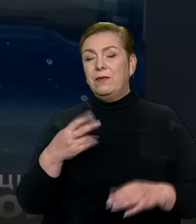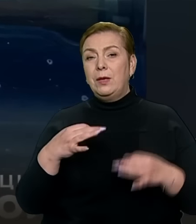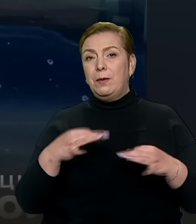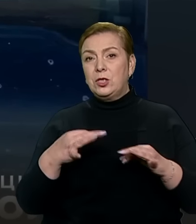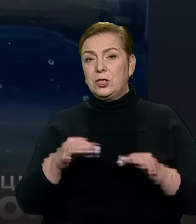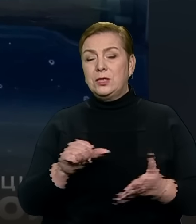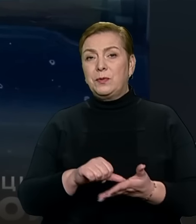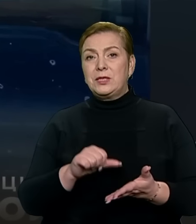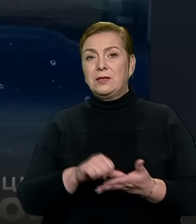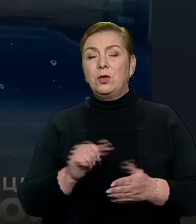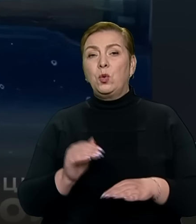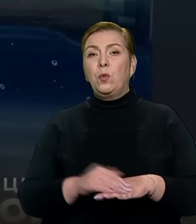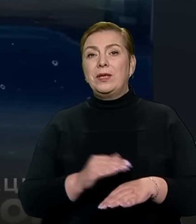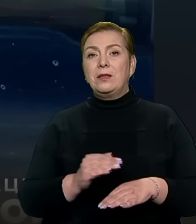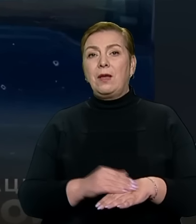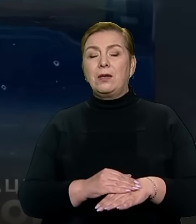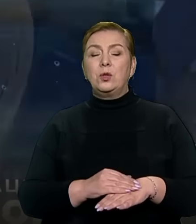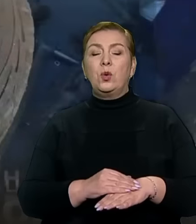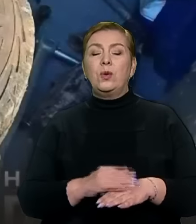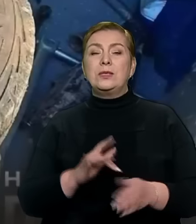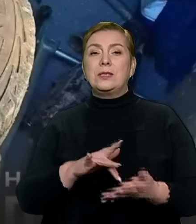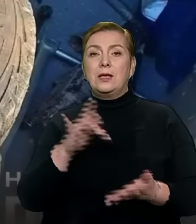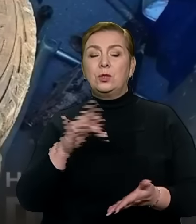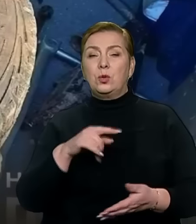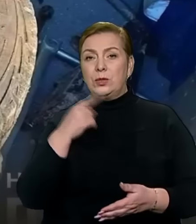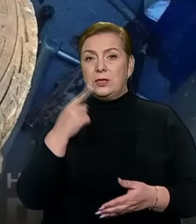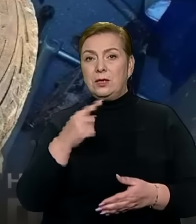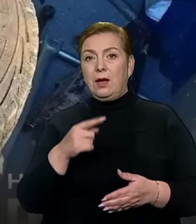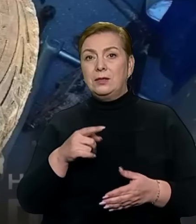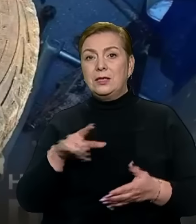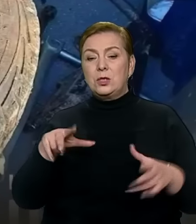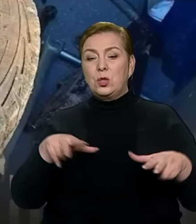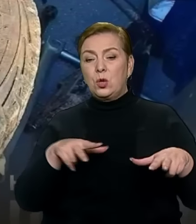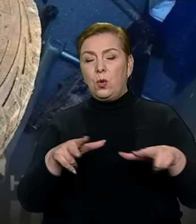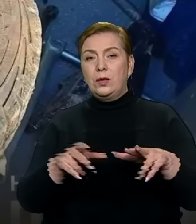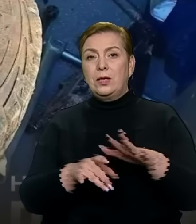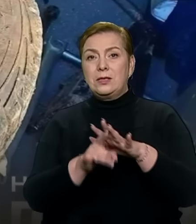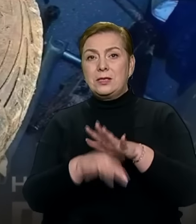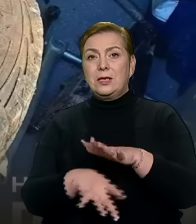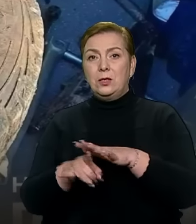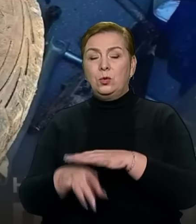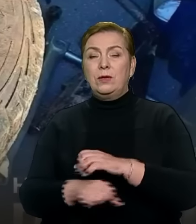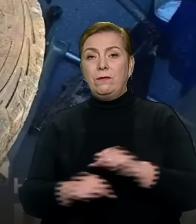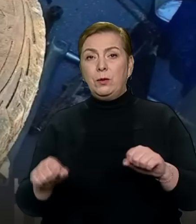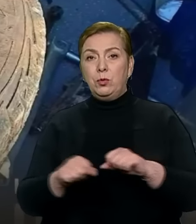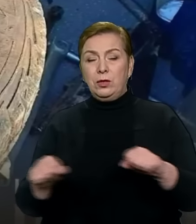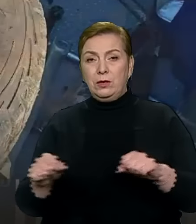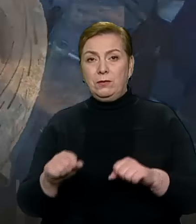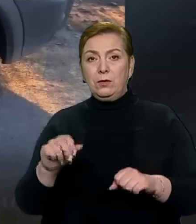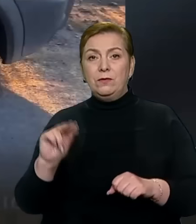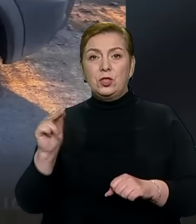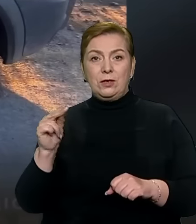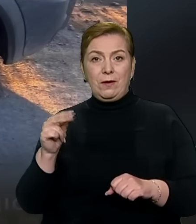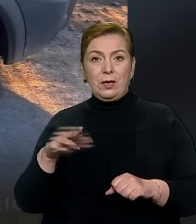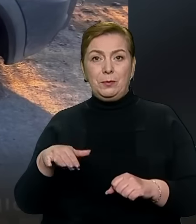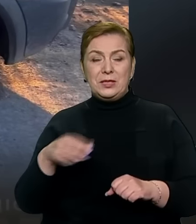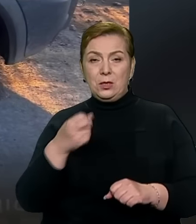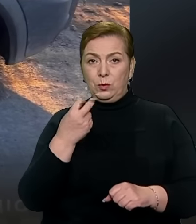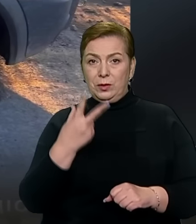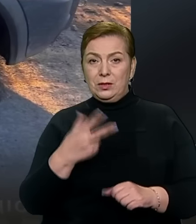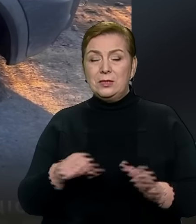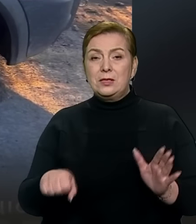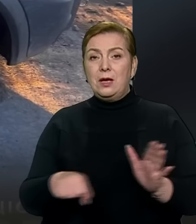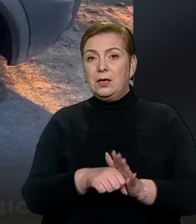представниками гуманітарного центру росіяни скинули з дрона вибухівку у четверг пообіді. Загинули двоє французьких